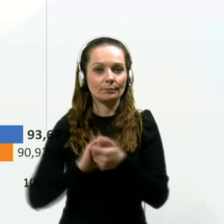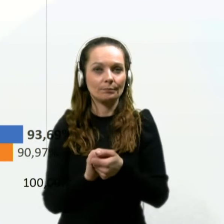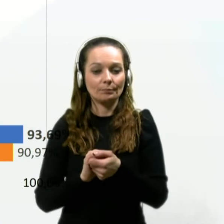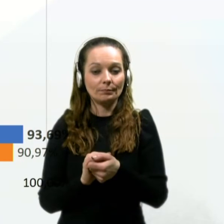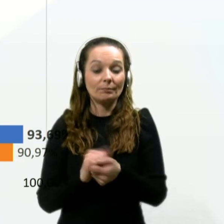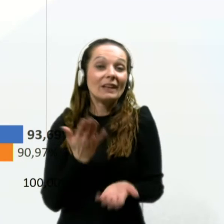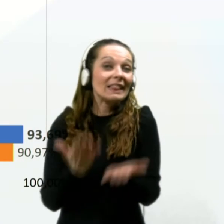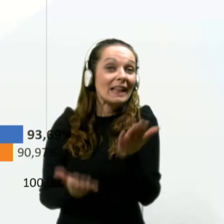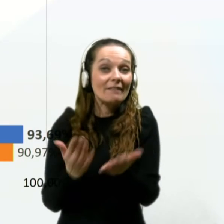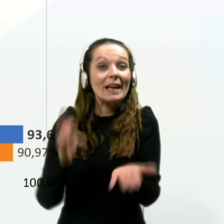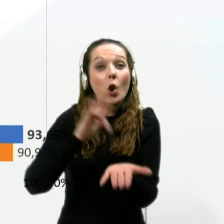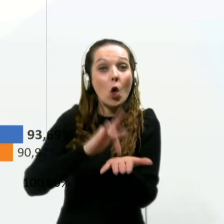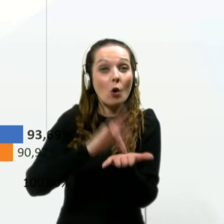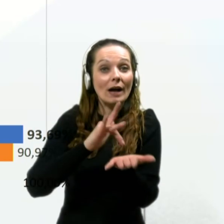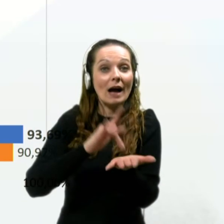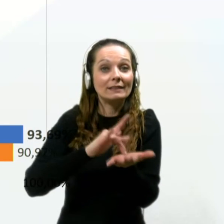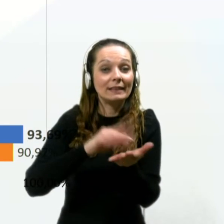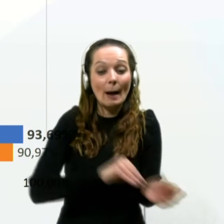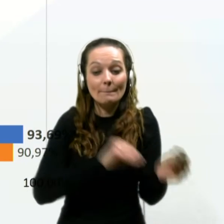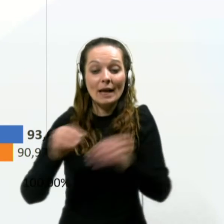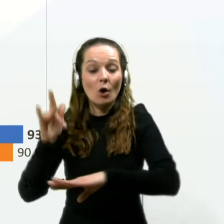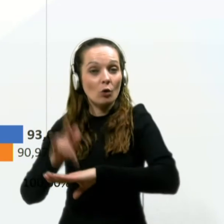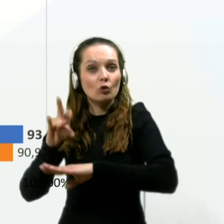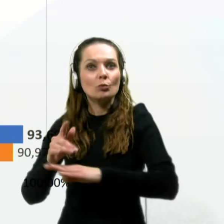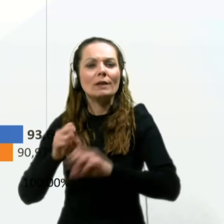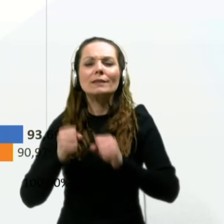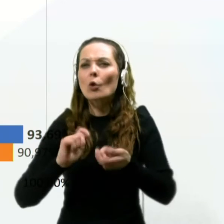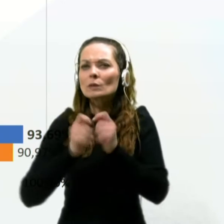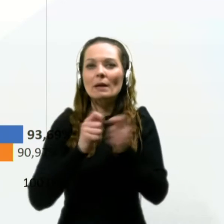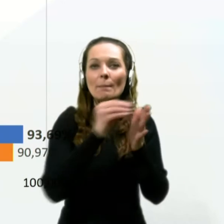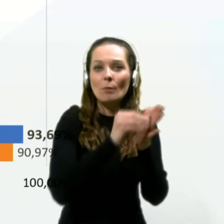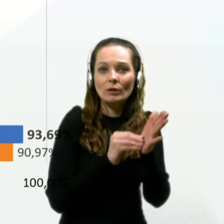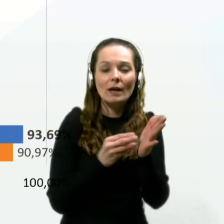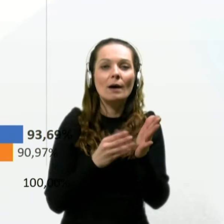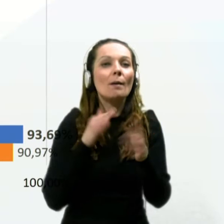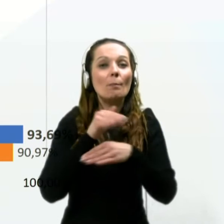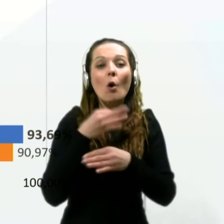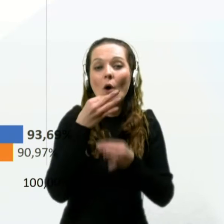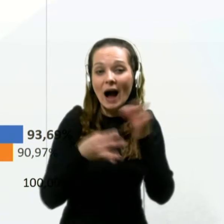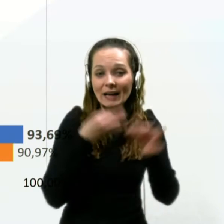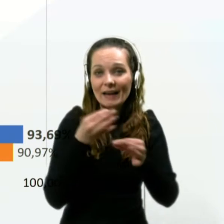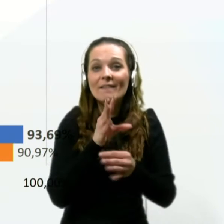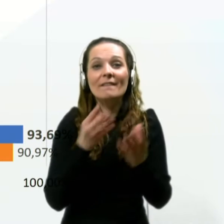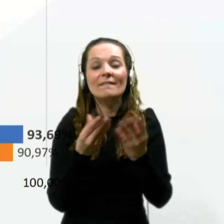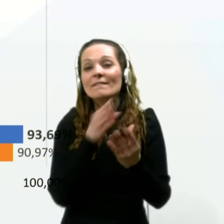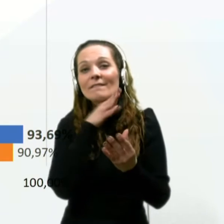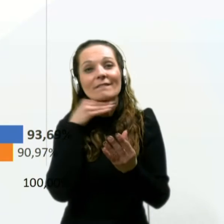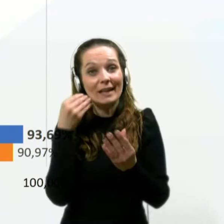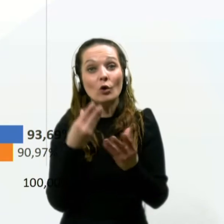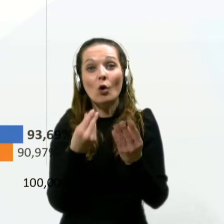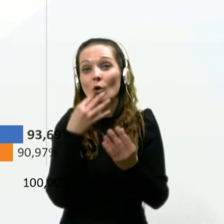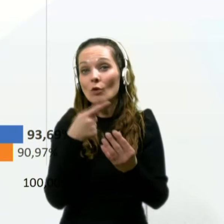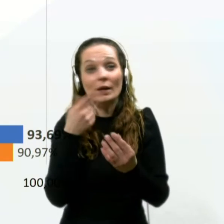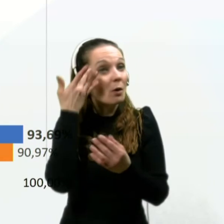na najverjetnejšo lokacijo prerosa v kužbe se izjemno spreminjajo podatki poanketiranih, večinama govorimo o neznanjem